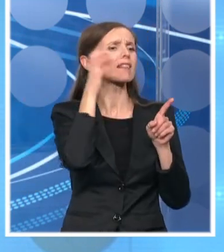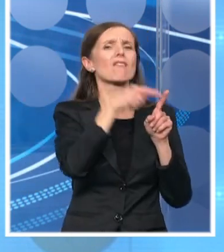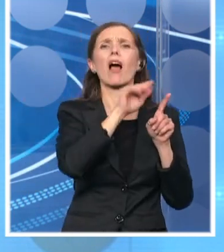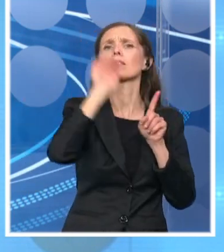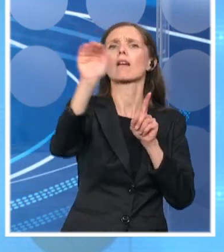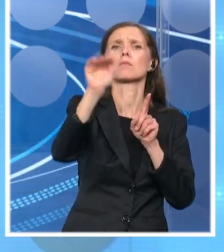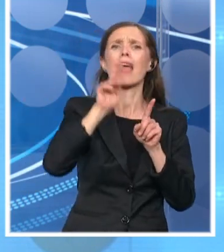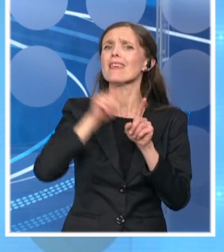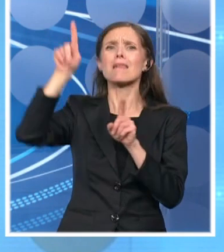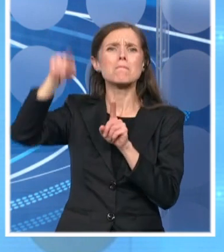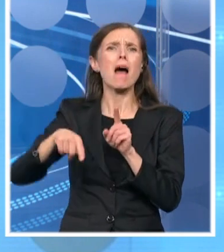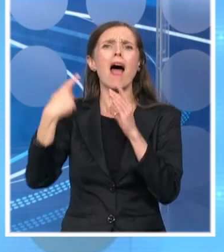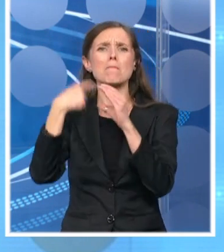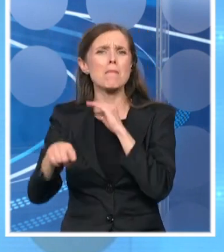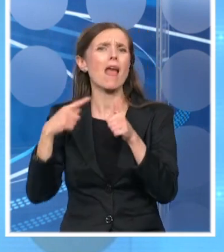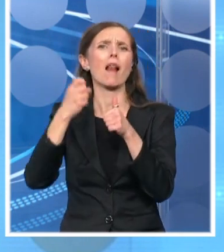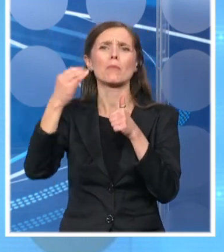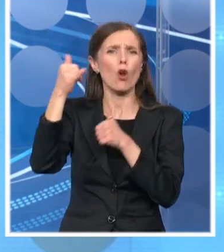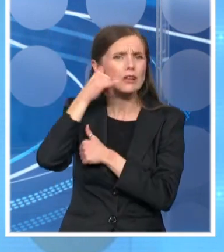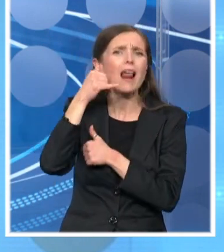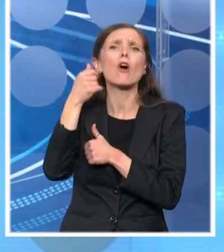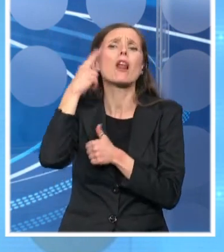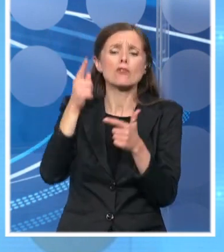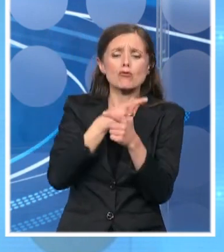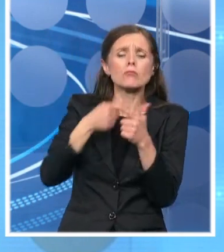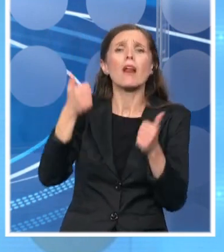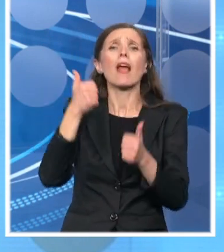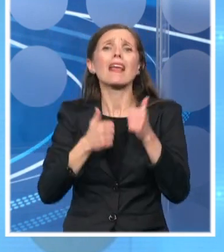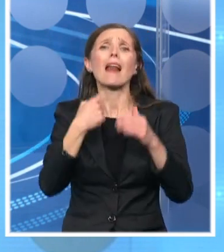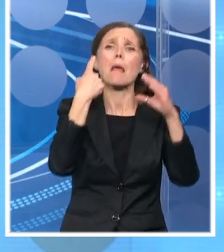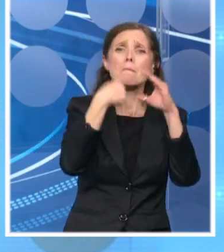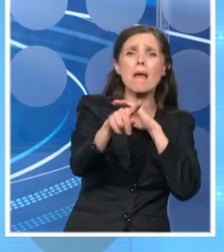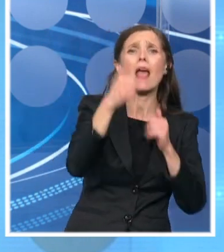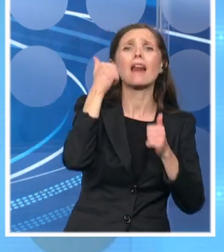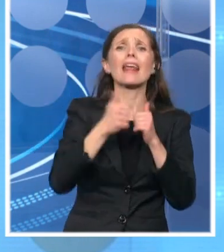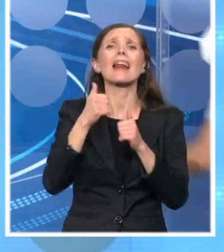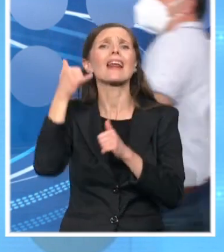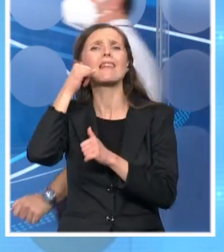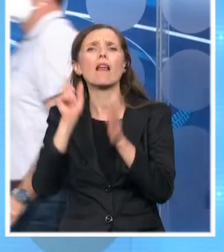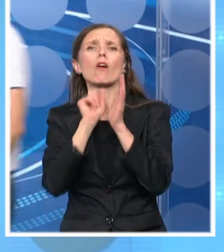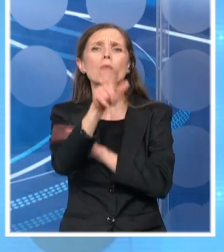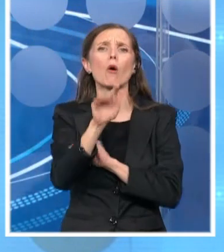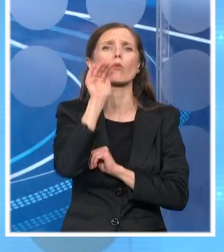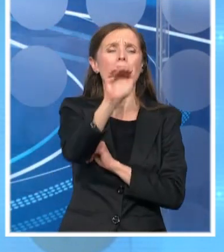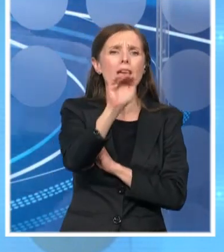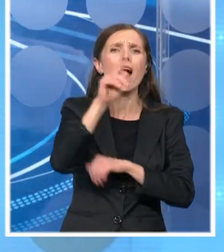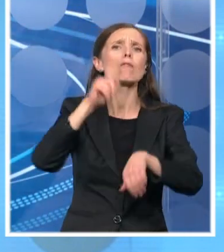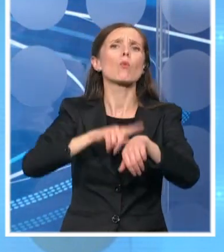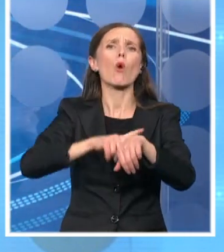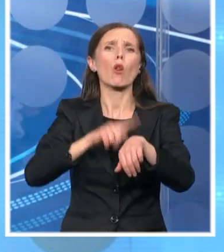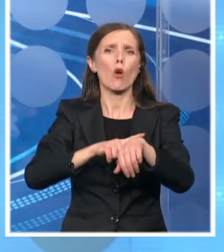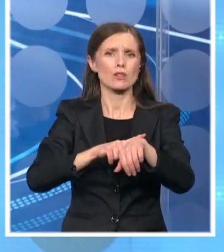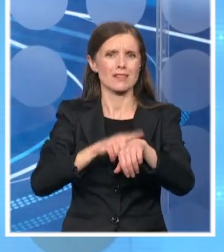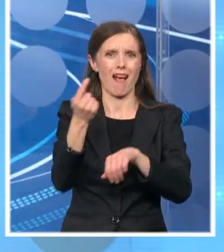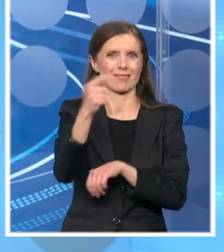dobiti na e-mail ili na broj telefona poruku kada i gde dođu u koliko časova da